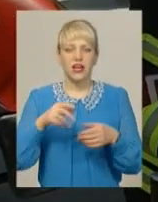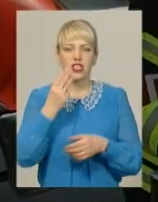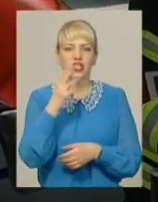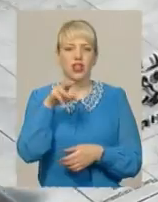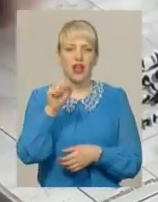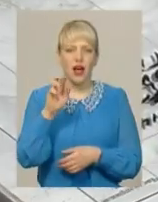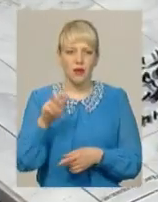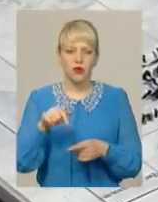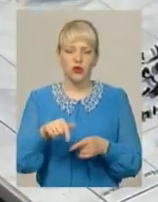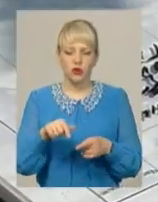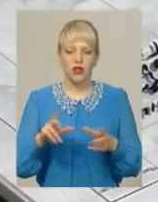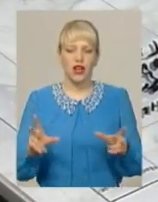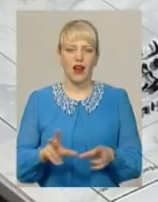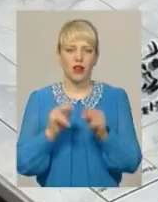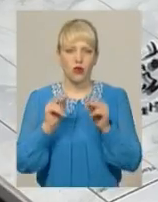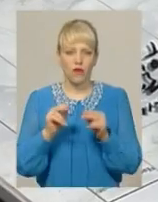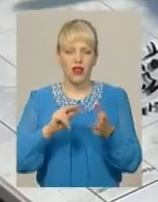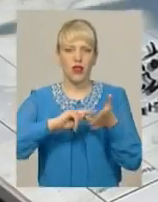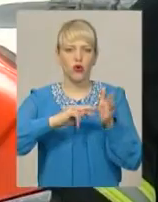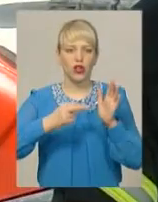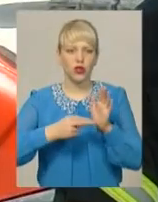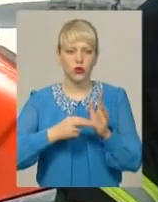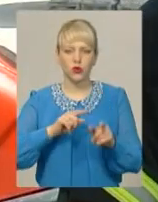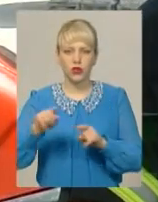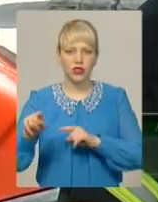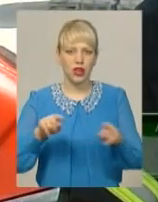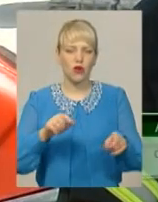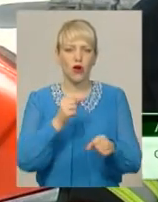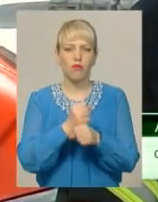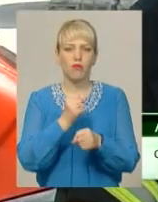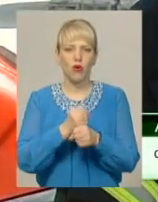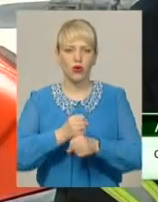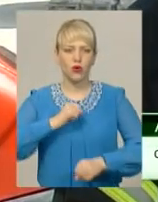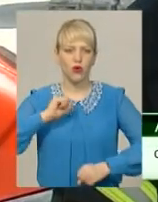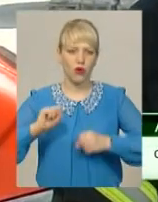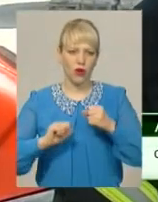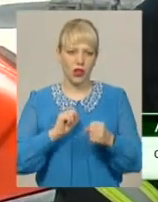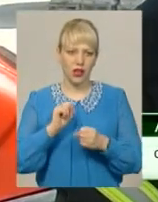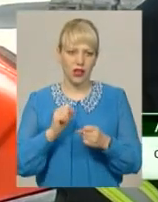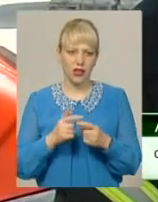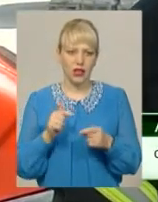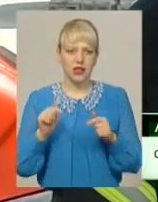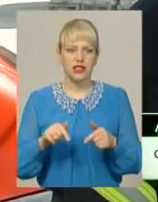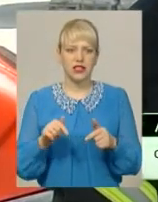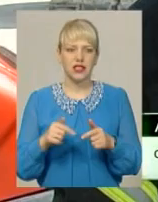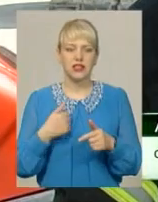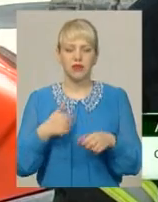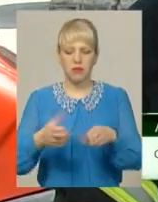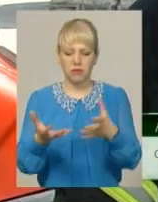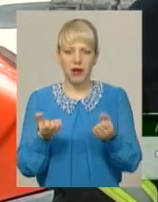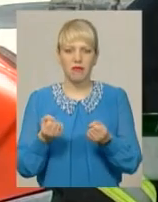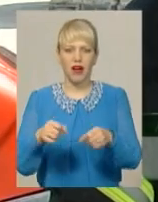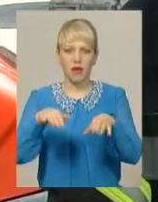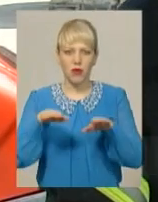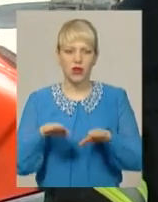пожежі. Рятувальник Андрій Толмачов координує роботу колег. Тут ми визначаємо деяка загроза найбільше виникає і приймаємо рішення із гасіння